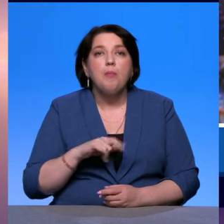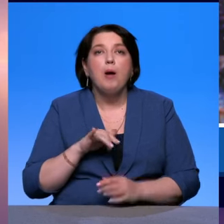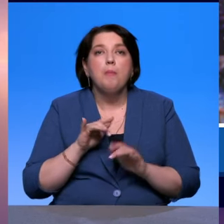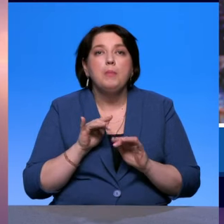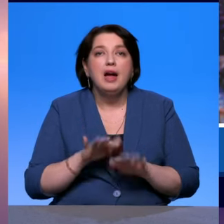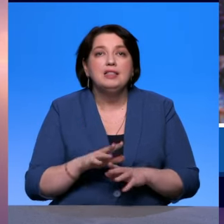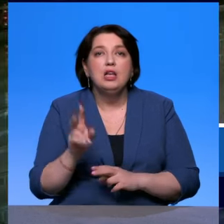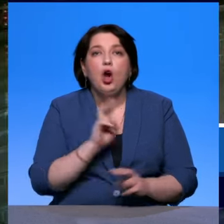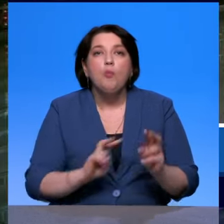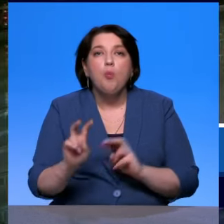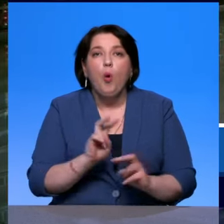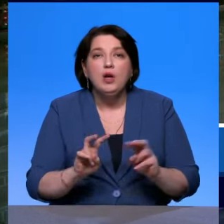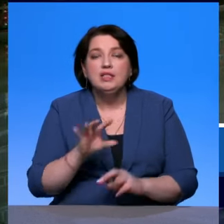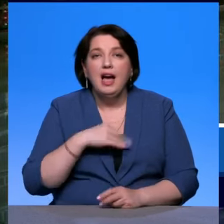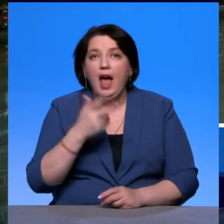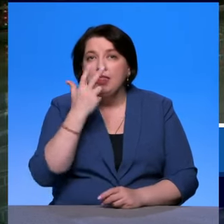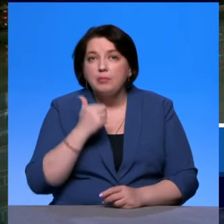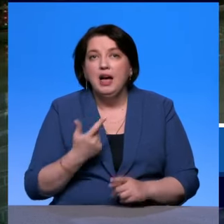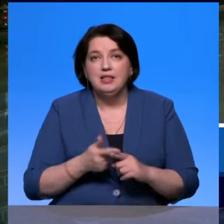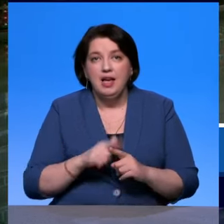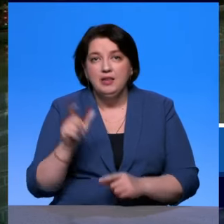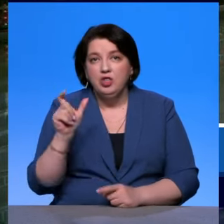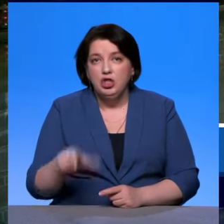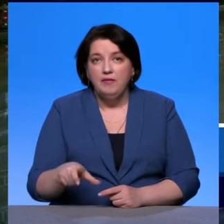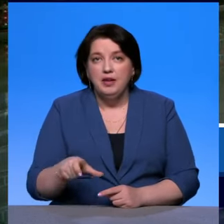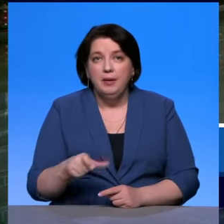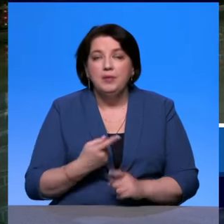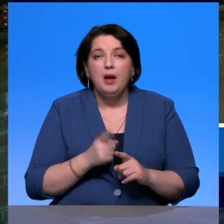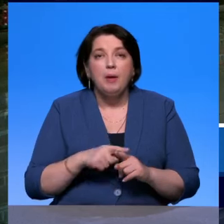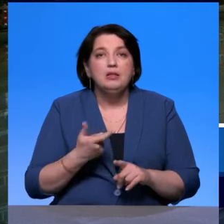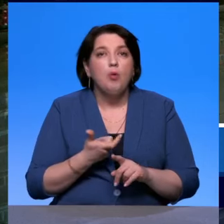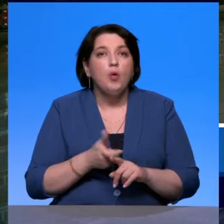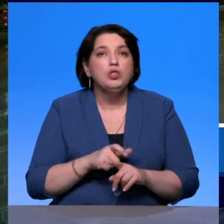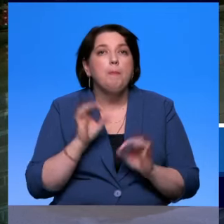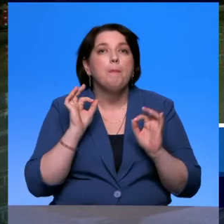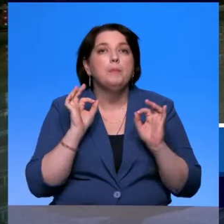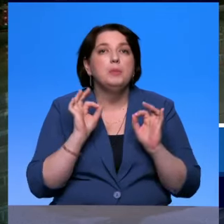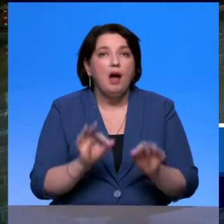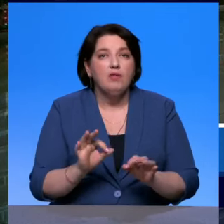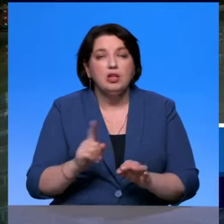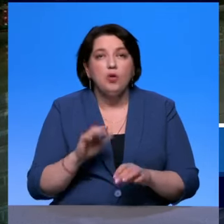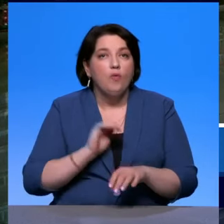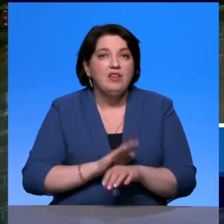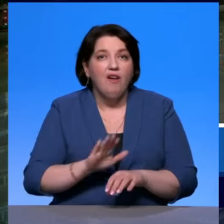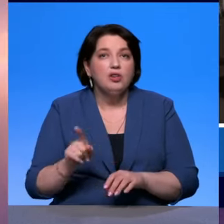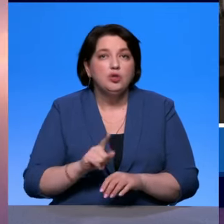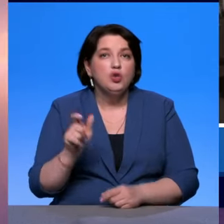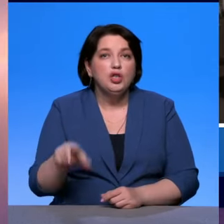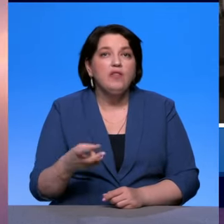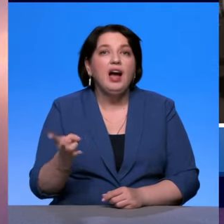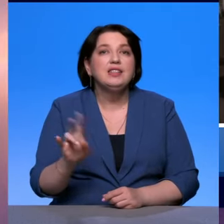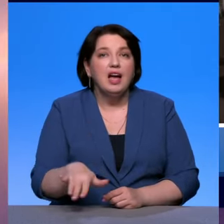сотрудника. И здесь же вопрос, очень правильно коллеги подмечают, что не факт, что он останется еще. И здесь важна